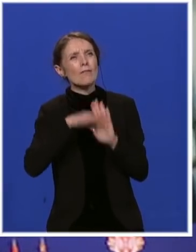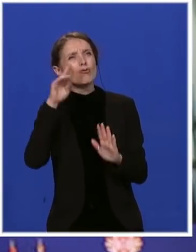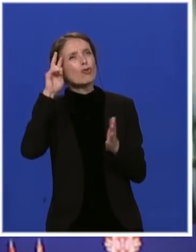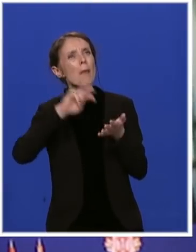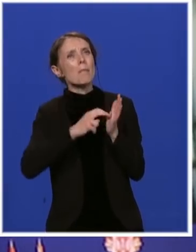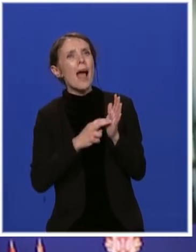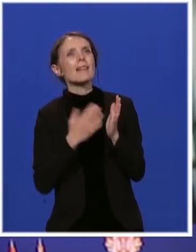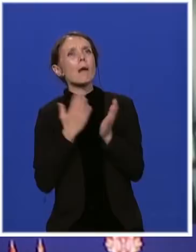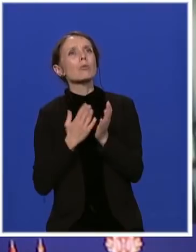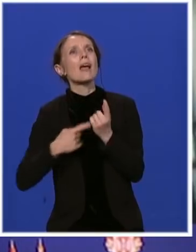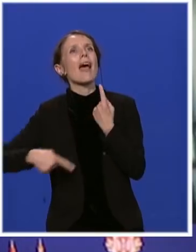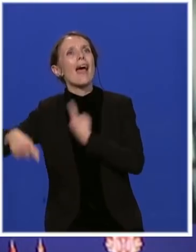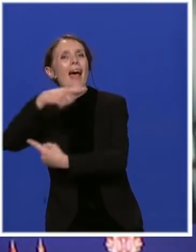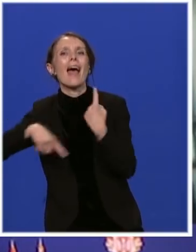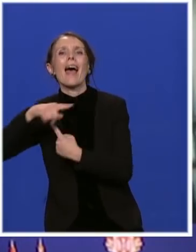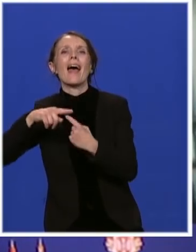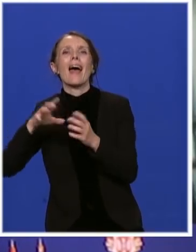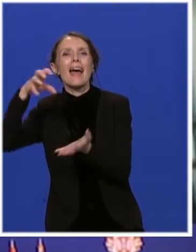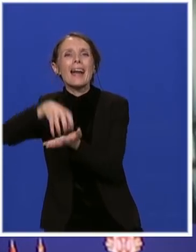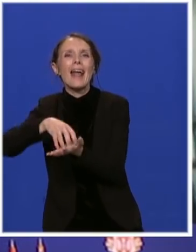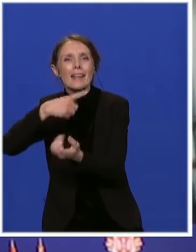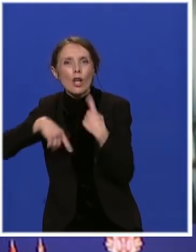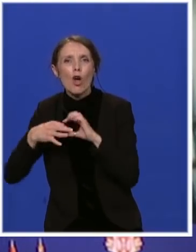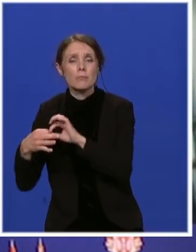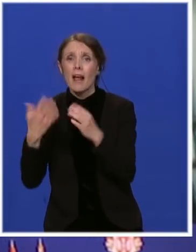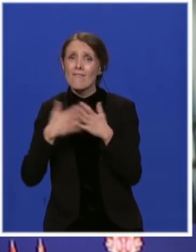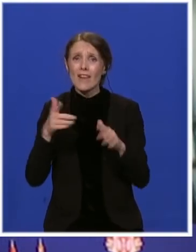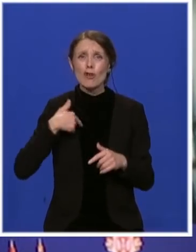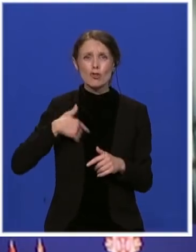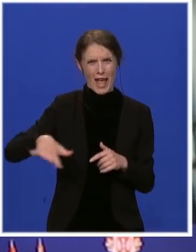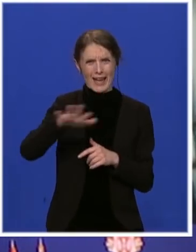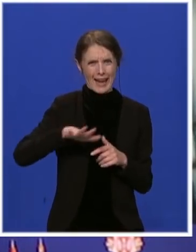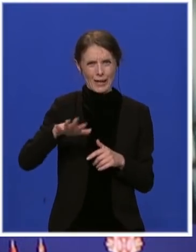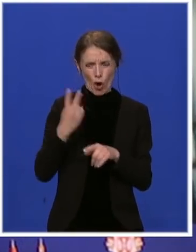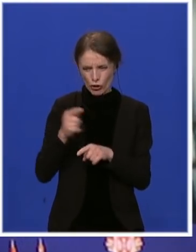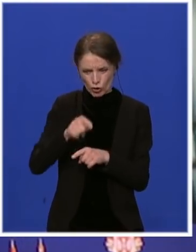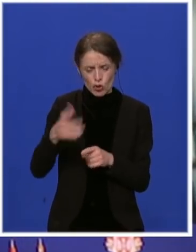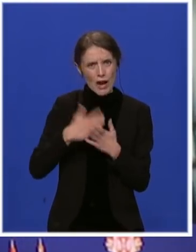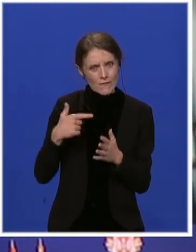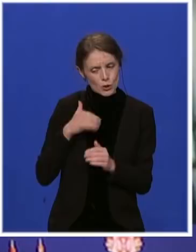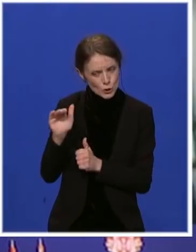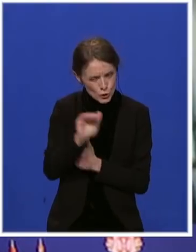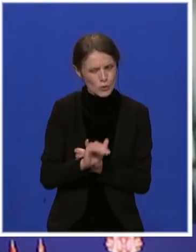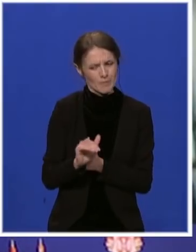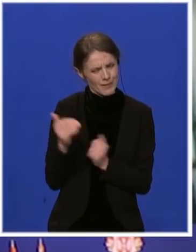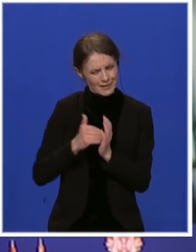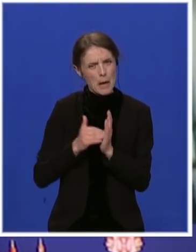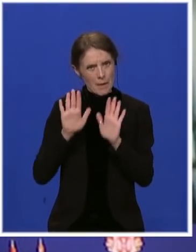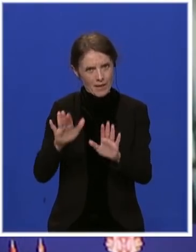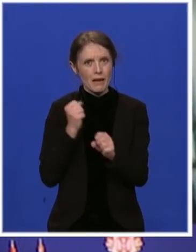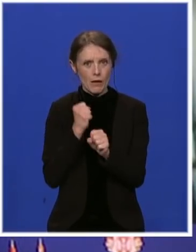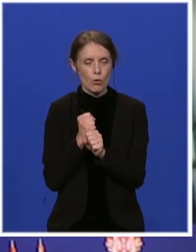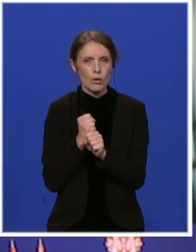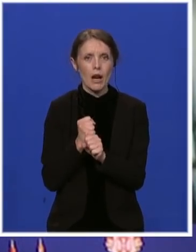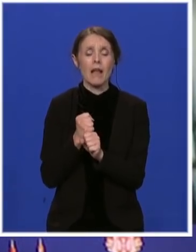nivou. Ja sam već pozvaio hrabrije o sve zemlje regiona da to tako shvate i mislim da smo